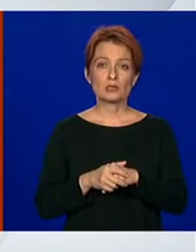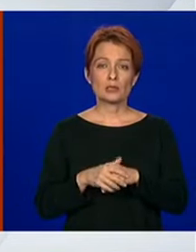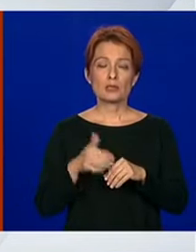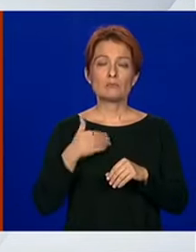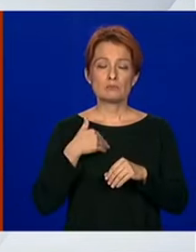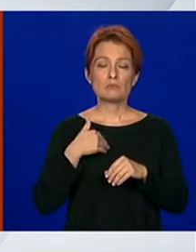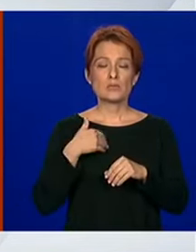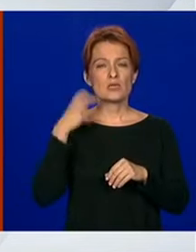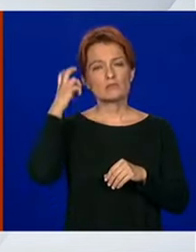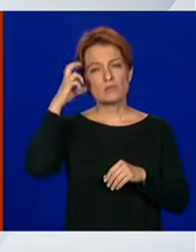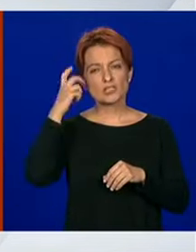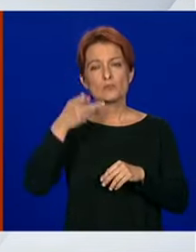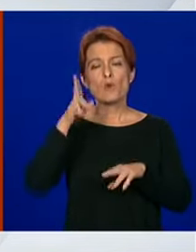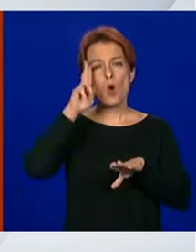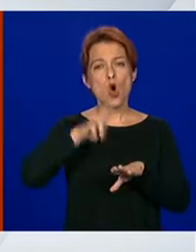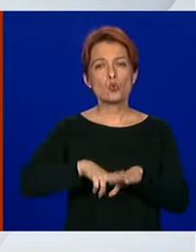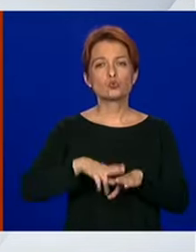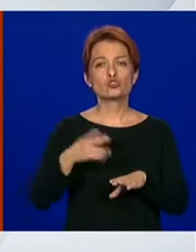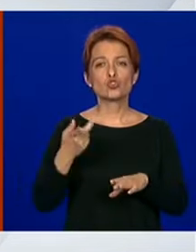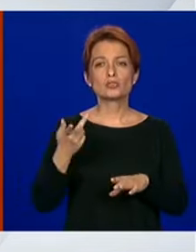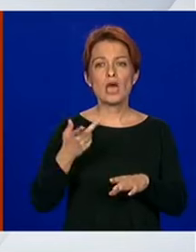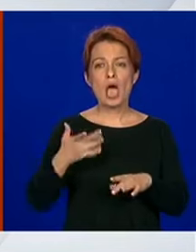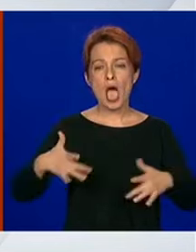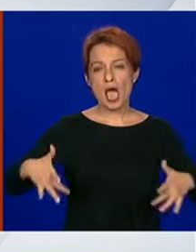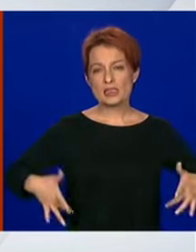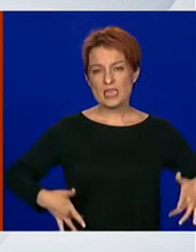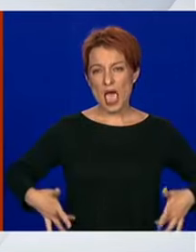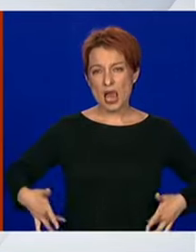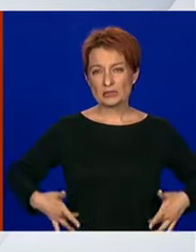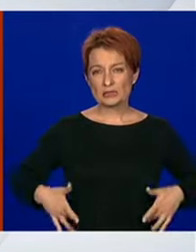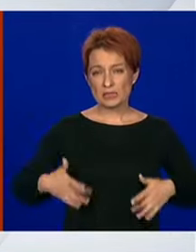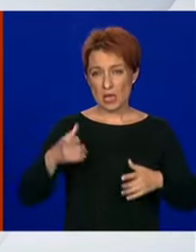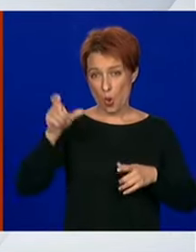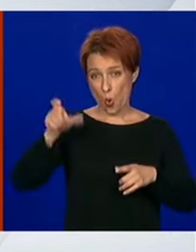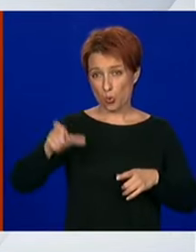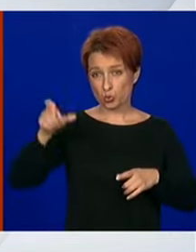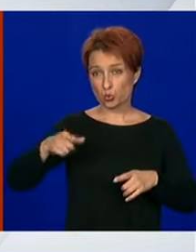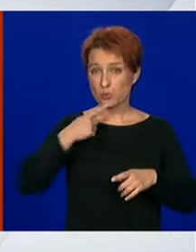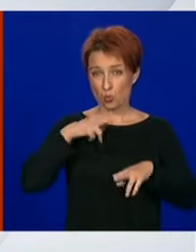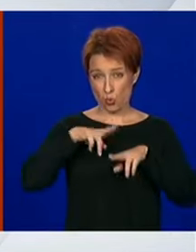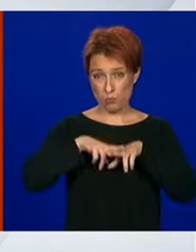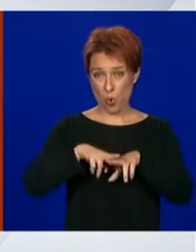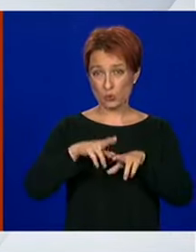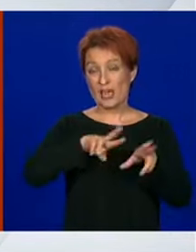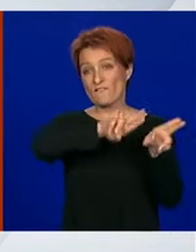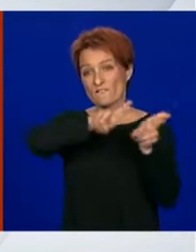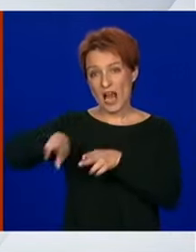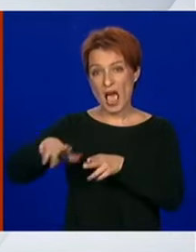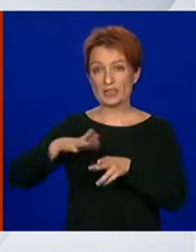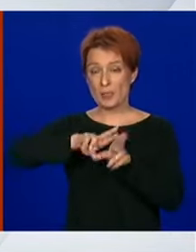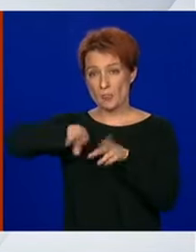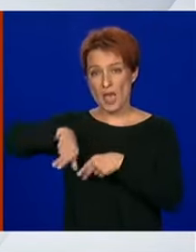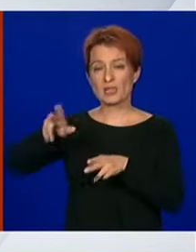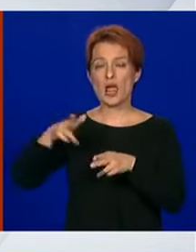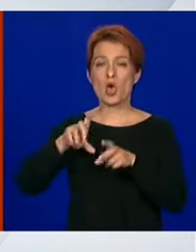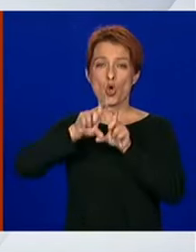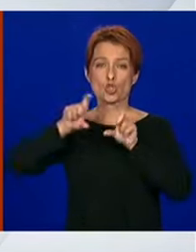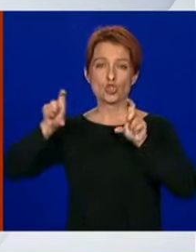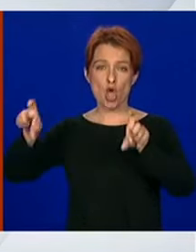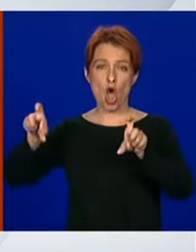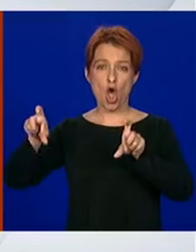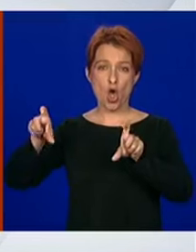razmatramo tu mogućnost da dijalizirane pacijente vratimo nazad u domove i u vezi toga smo u komunikaciji